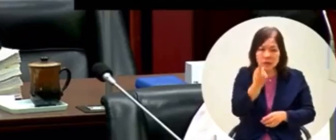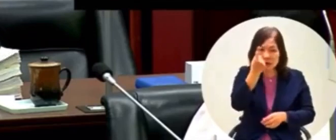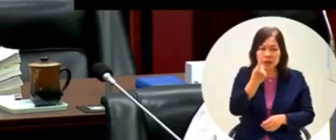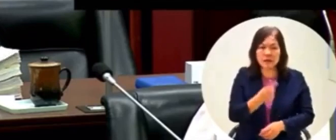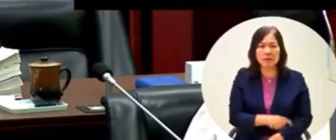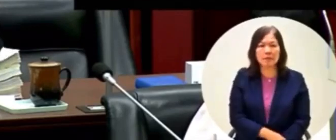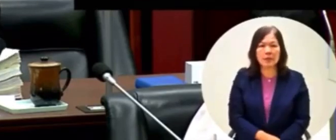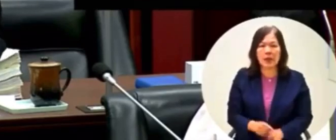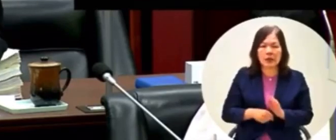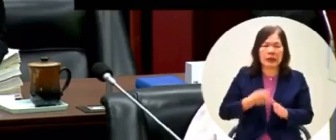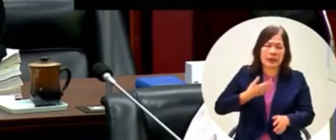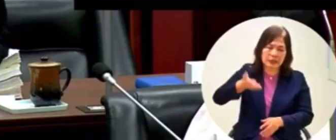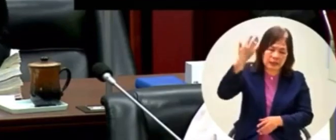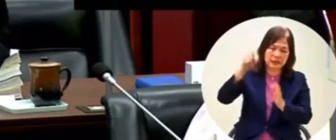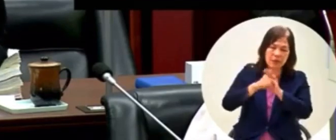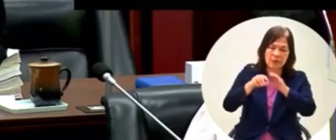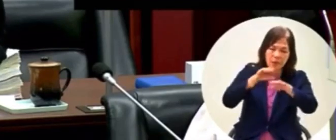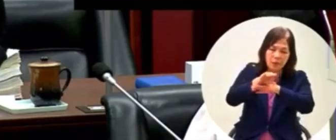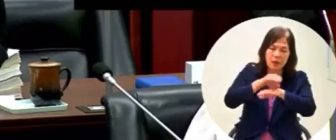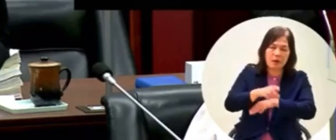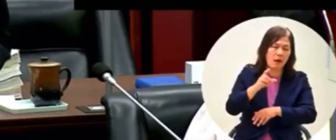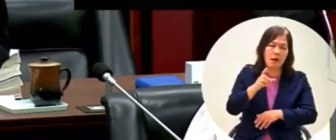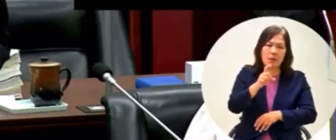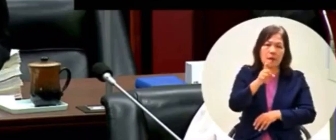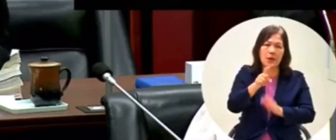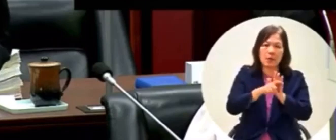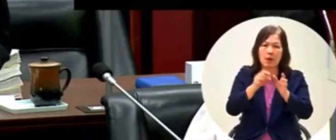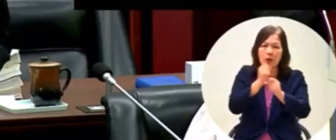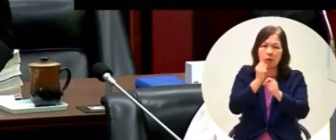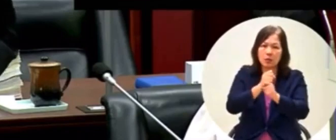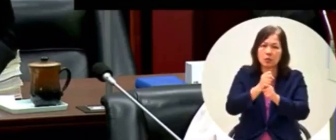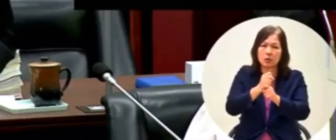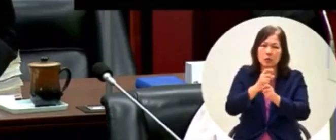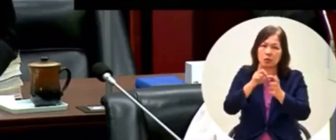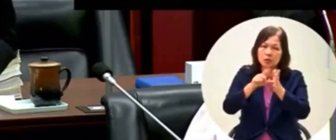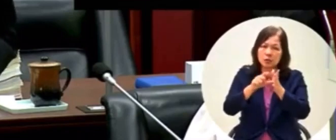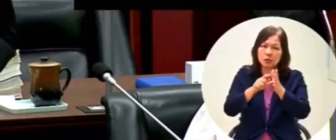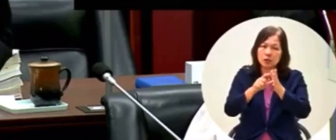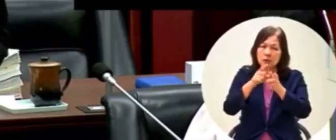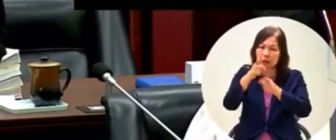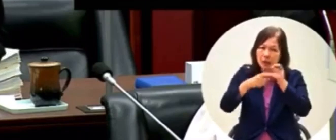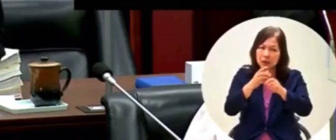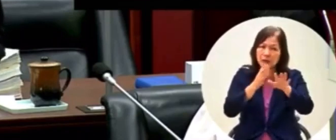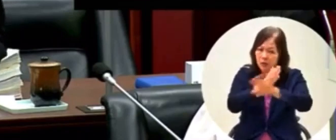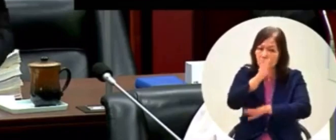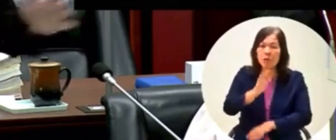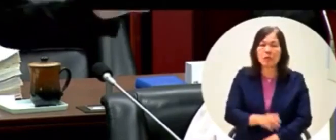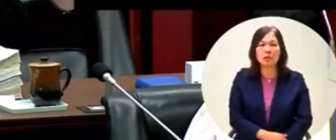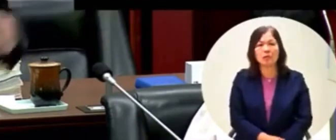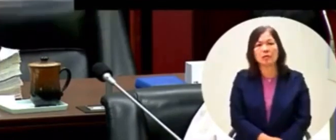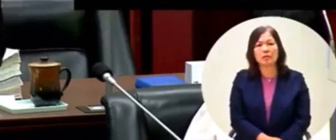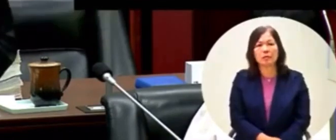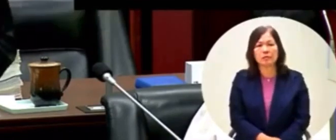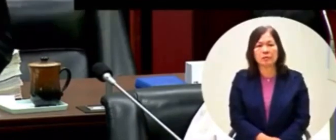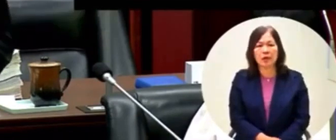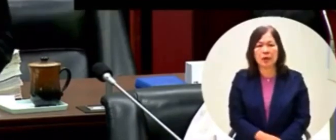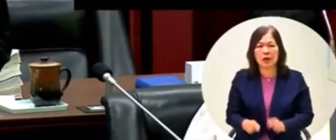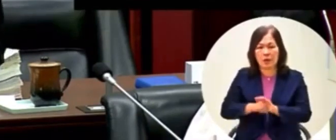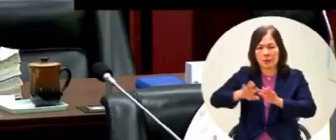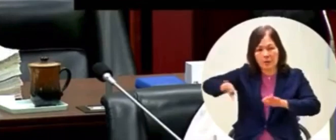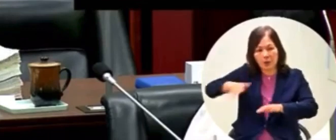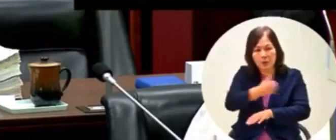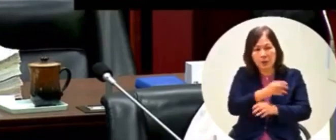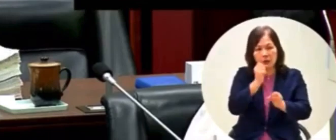以前更快走要做多久了超過一年嗎超過一年了超過一年了了超旁邊還沒做好